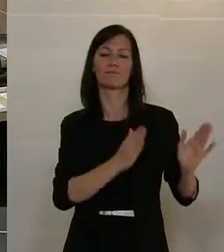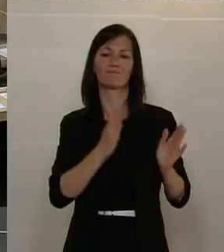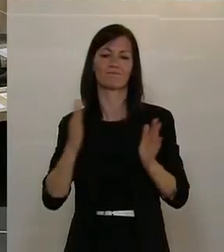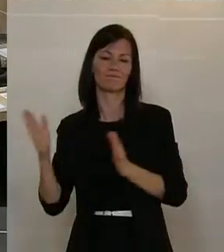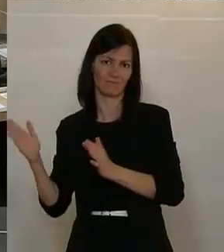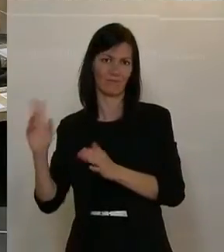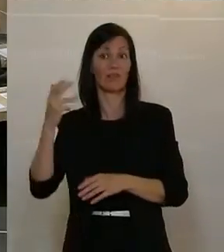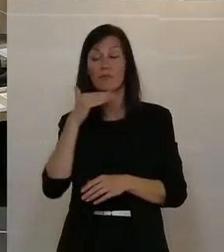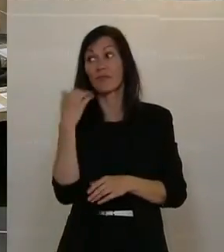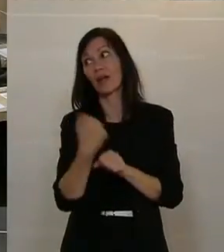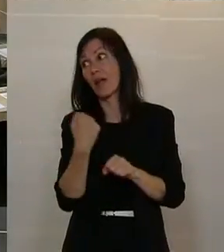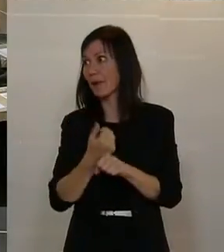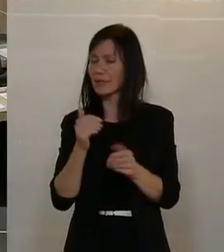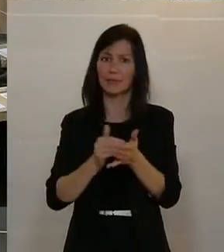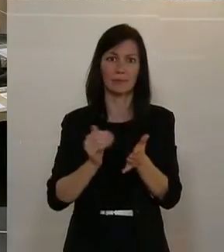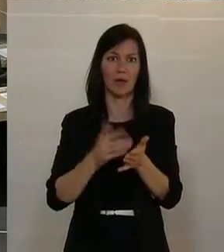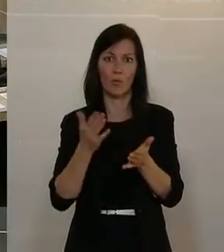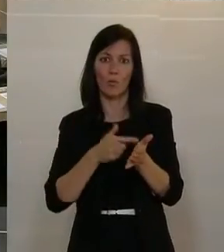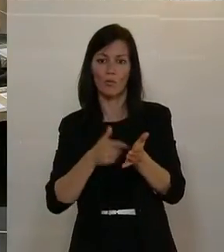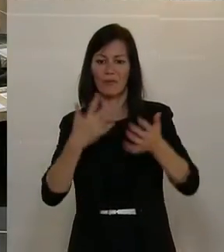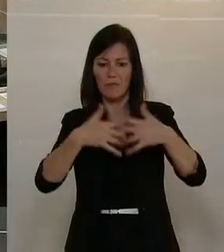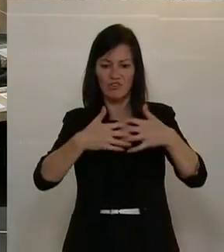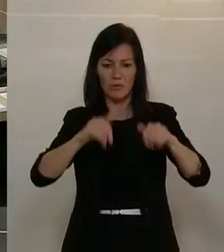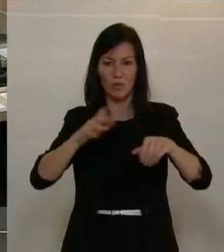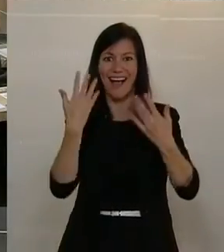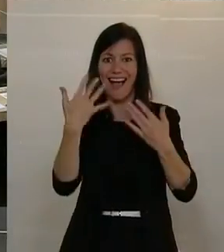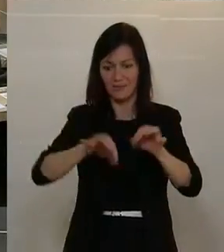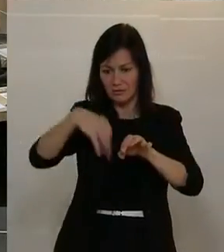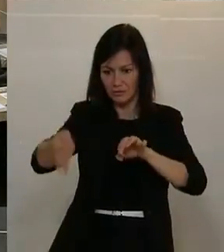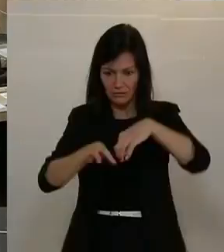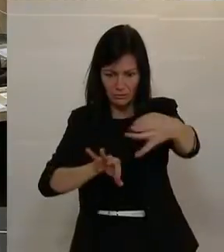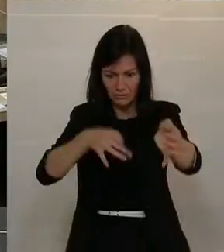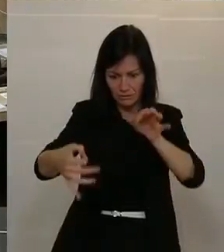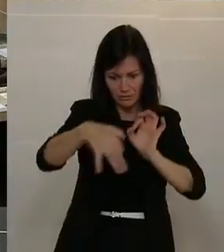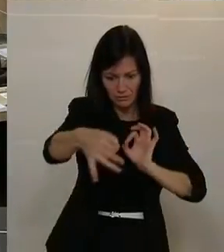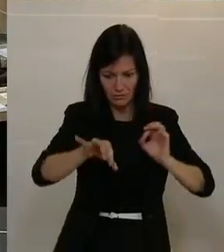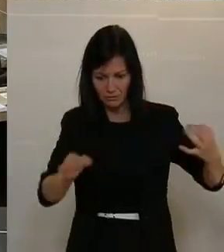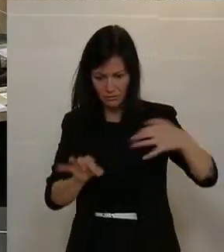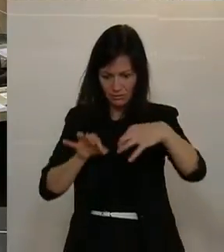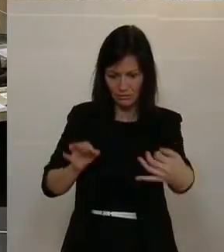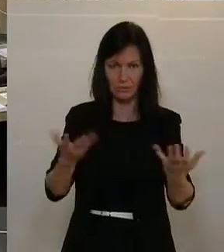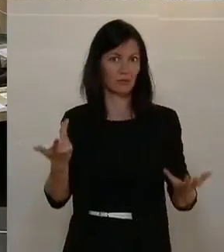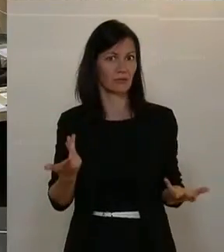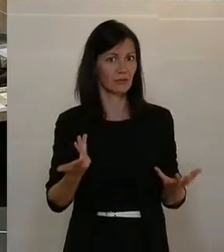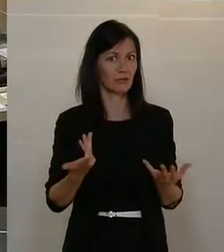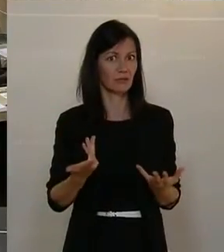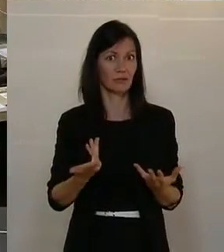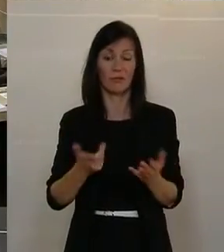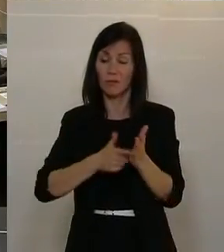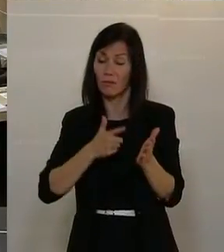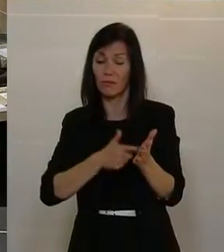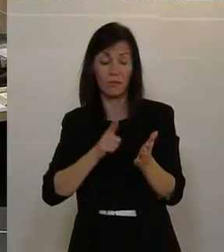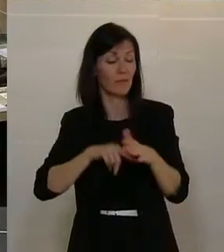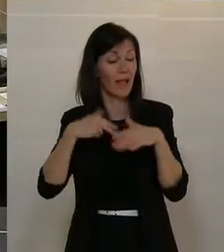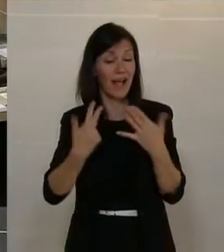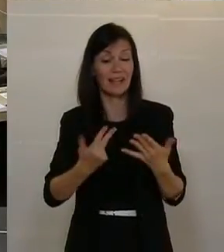arbeitsintensiv, vielfach händische Demontage notwendig, denn die Geräte enthalten zum Teil mehr als 80